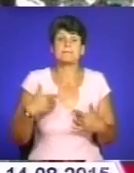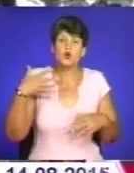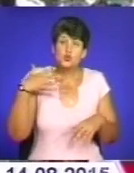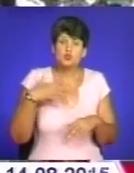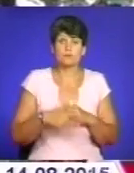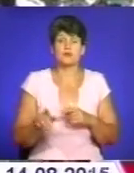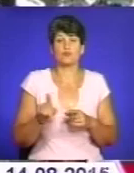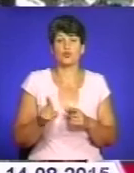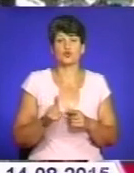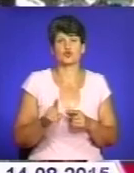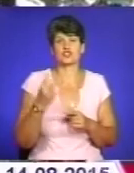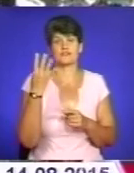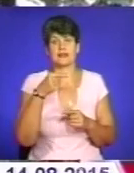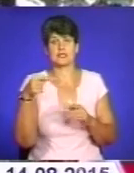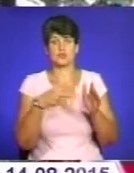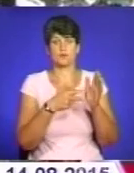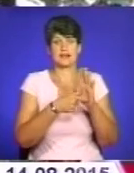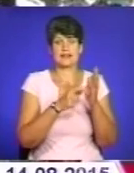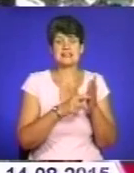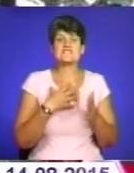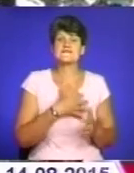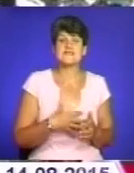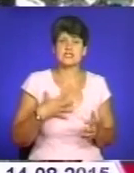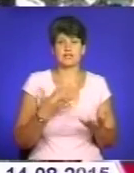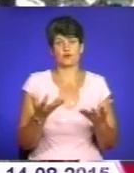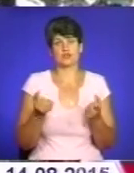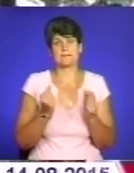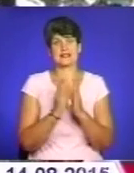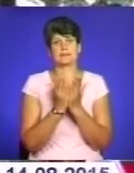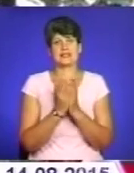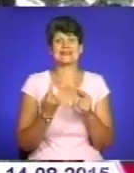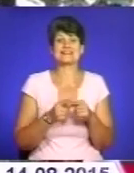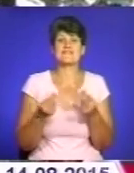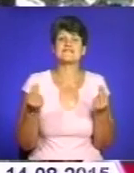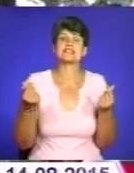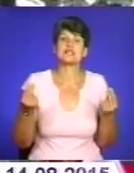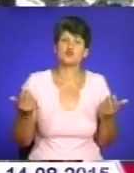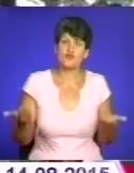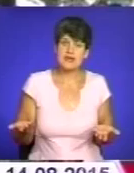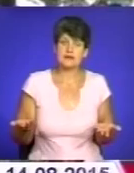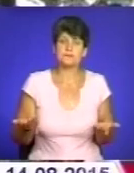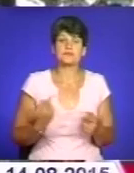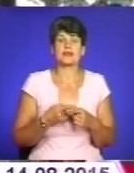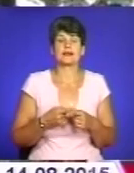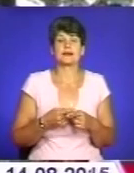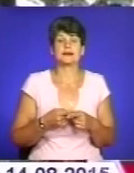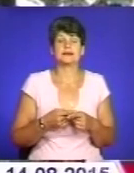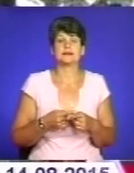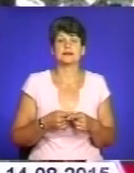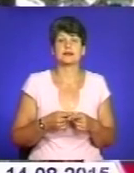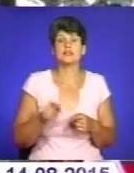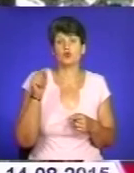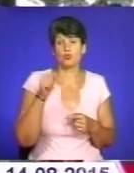що самих разів 4-7 класів важливо отримати ці підручники, це фінансування, тим більше, що володіємося такою